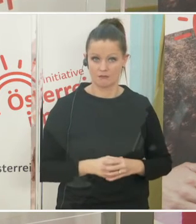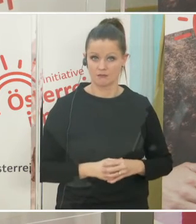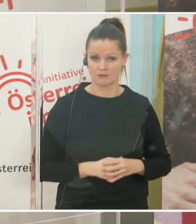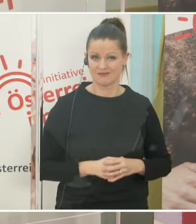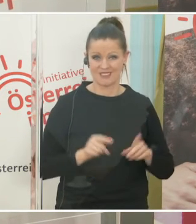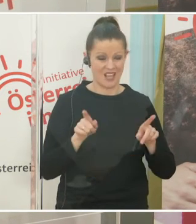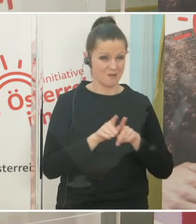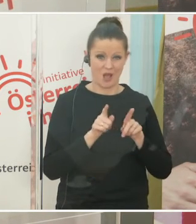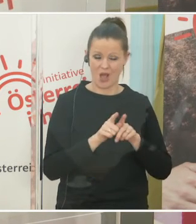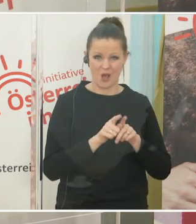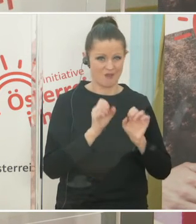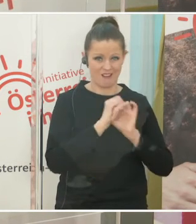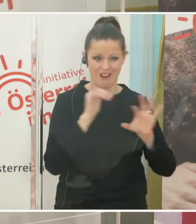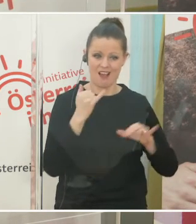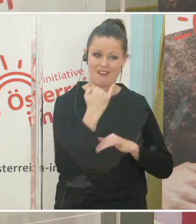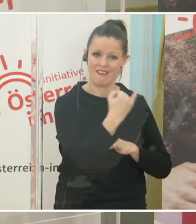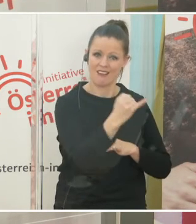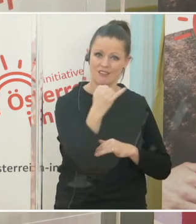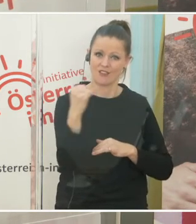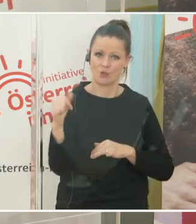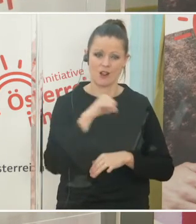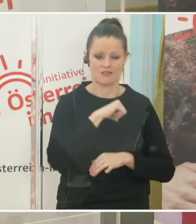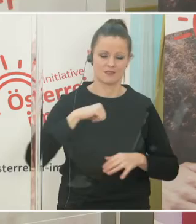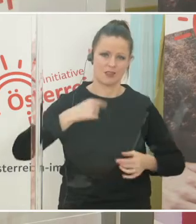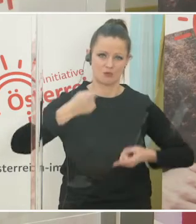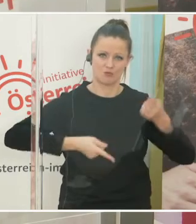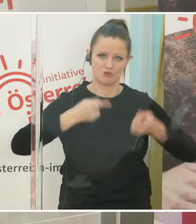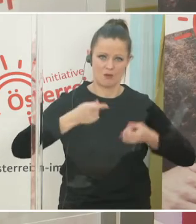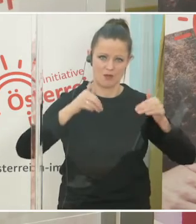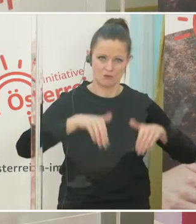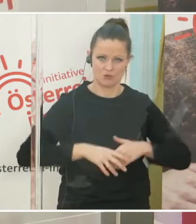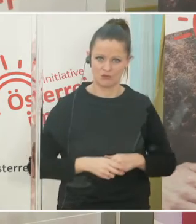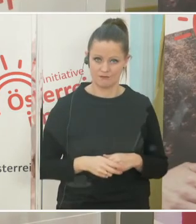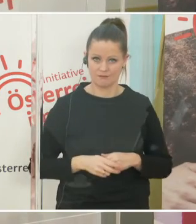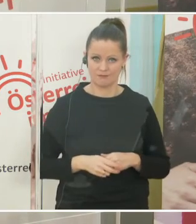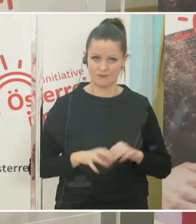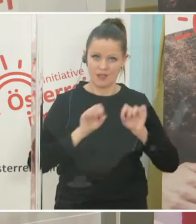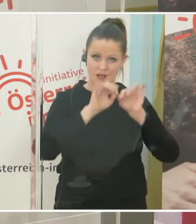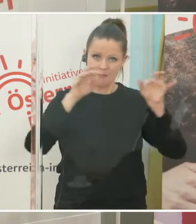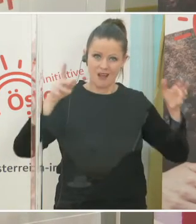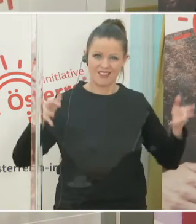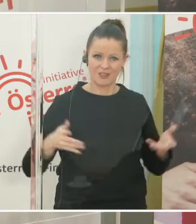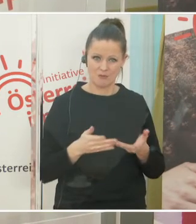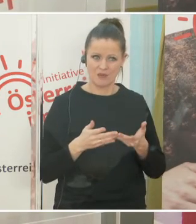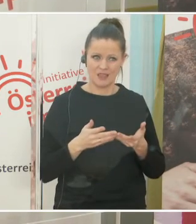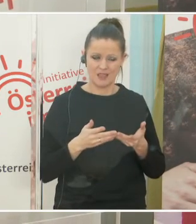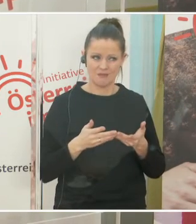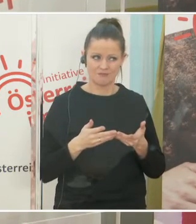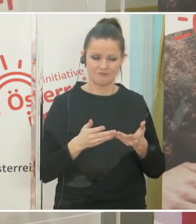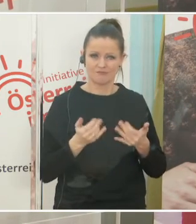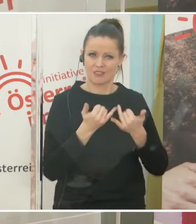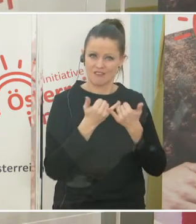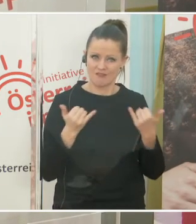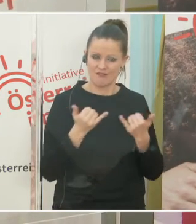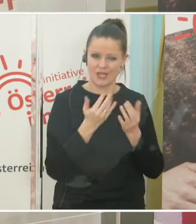ein Ausdruck von individueller Selbstbestimmung. Was kann uns aus dieser Pandemie herausführen und wir haben